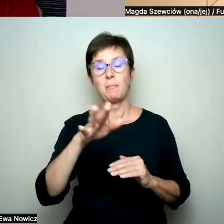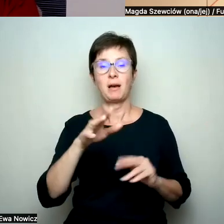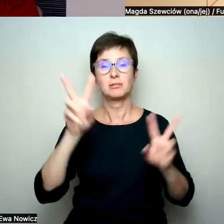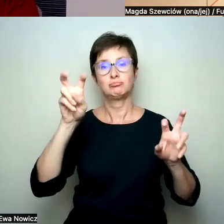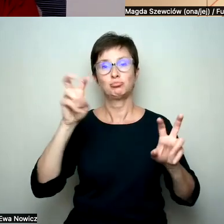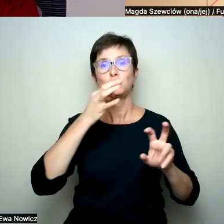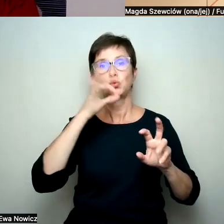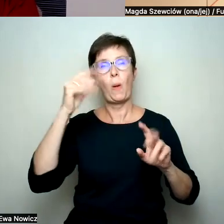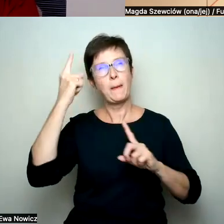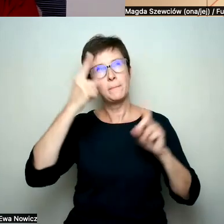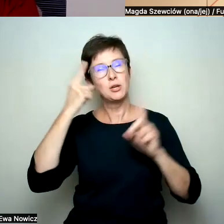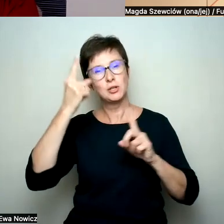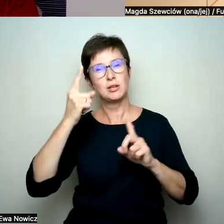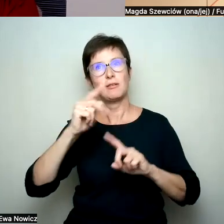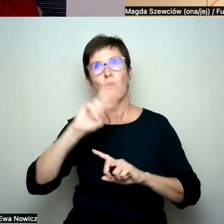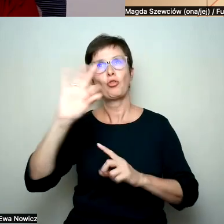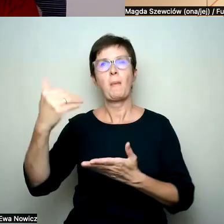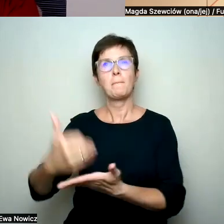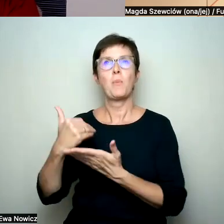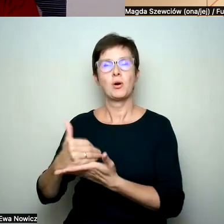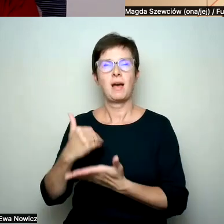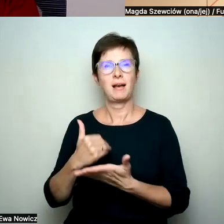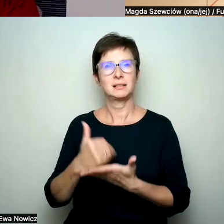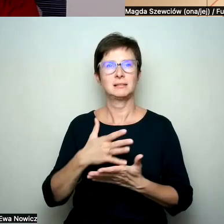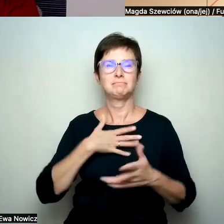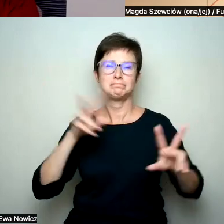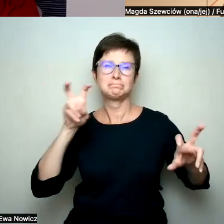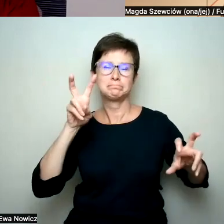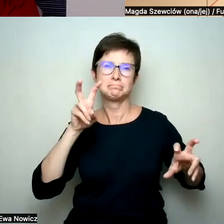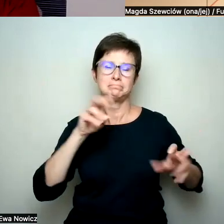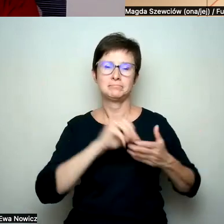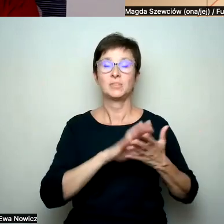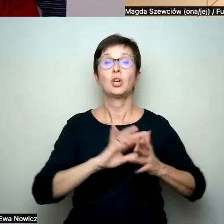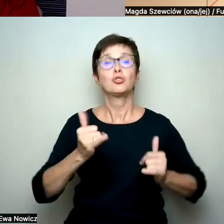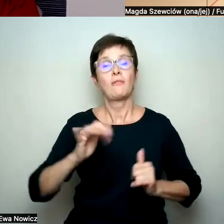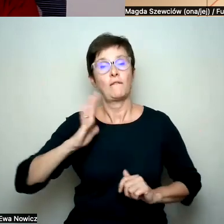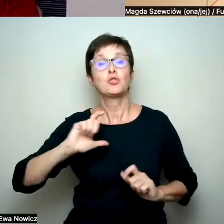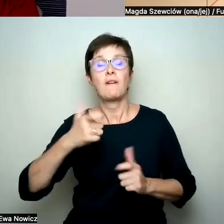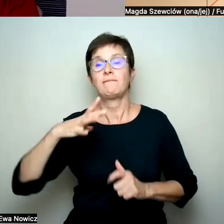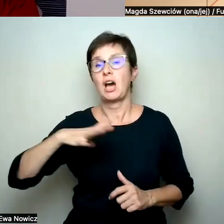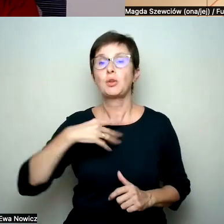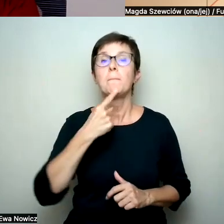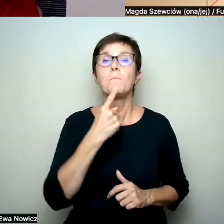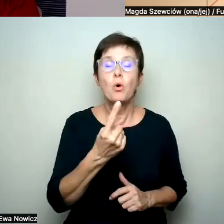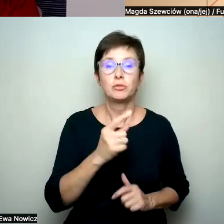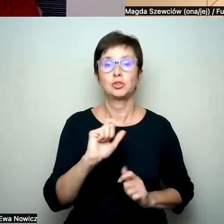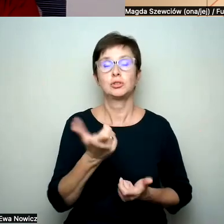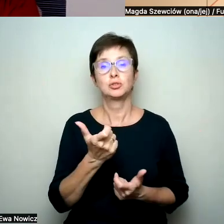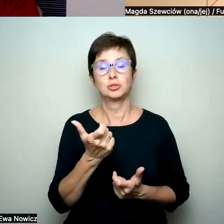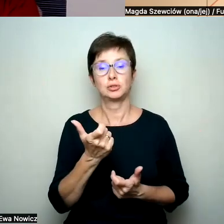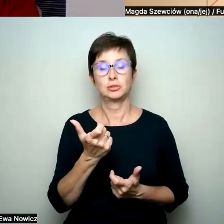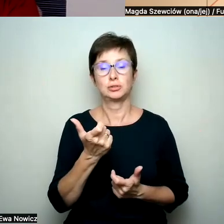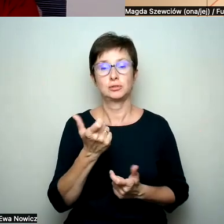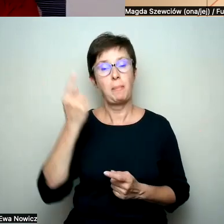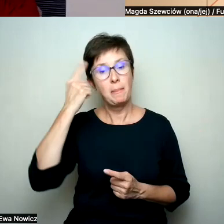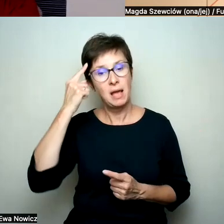porady od cioci Janiny, co warto mówić albo na co zwracać uwagę w mówieniu. Nie tyle czego nie mówić,